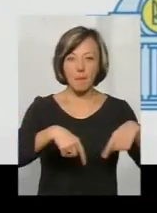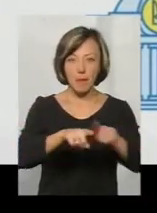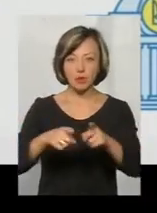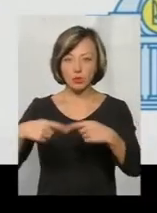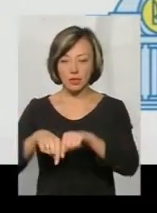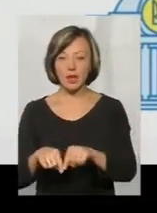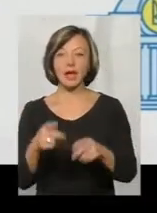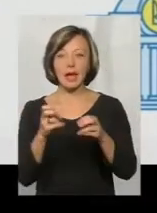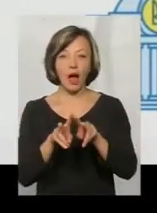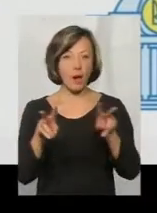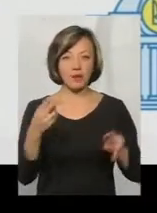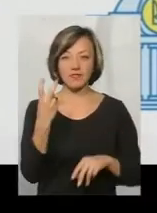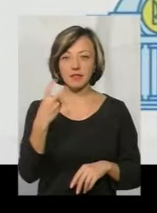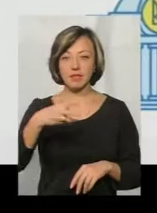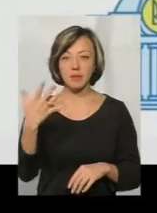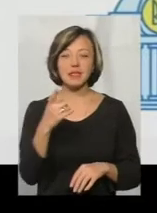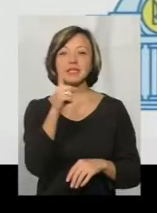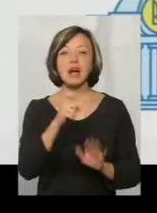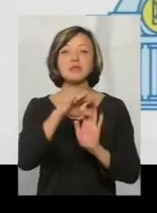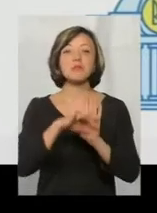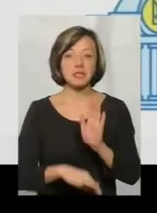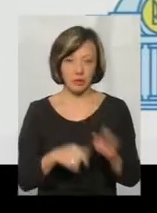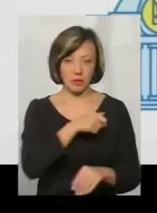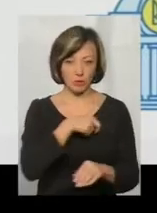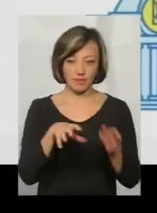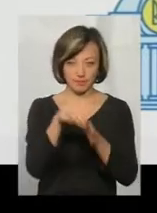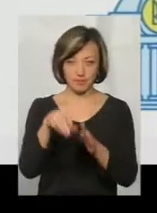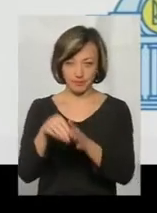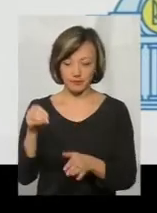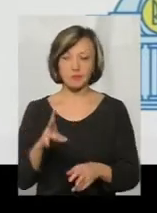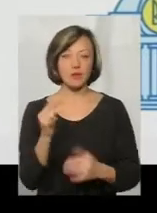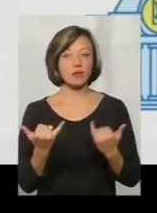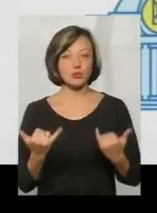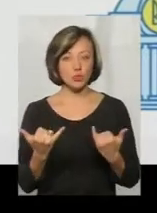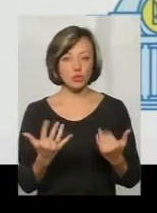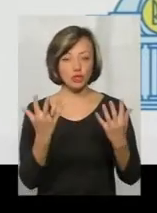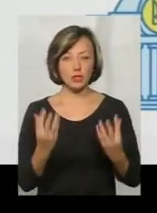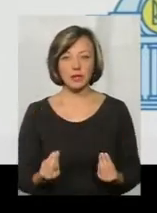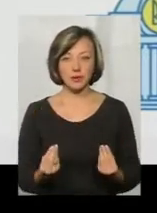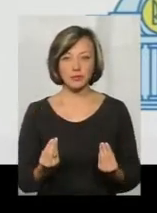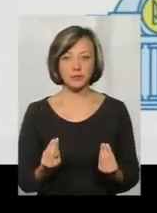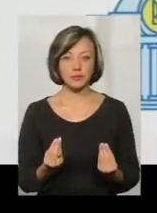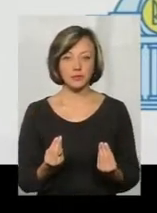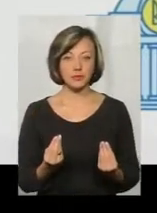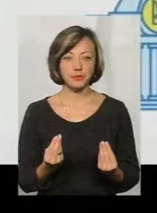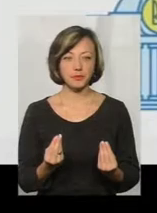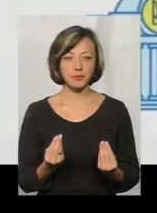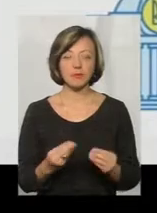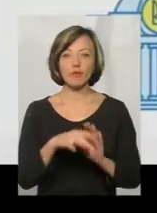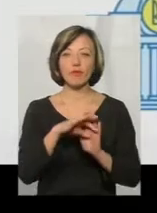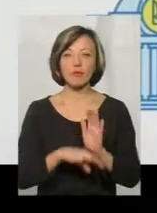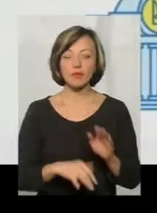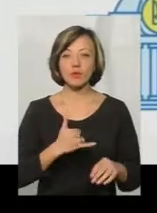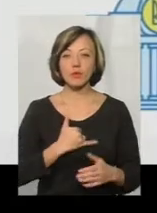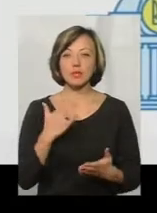маємо за партійними списками, так? І на сьогоднішній день, далі, ті списки